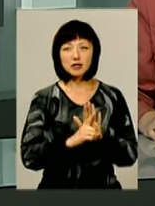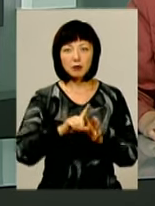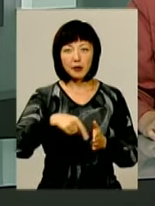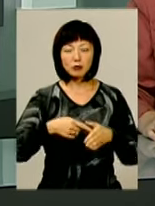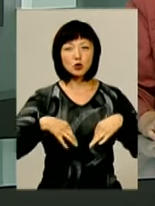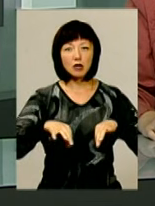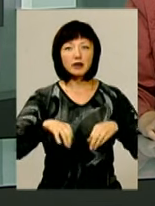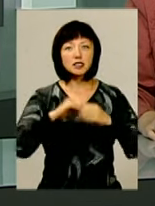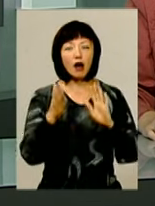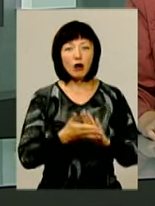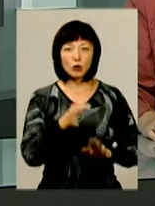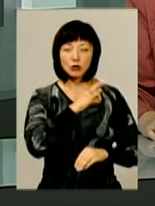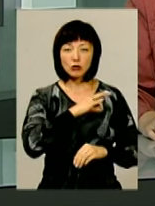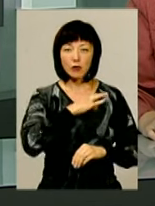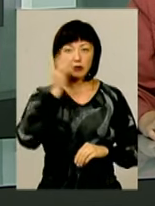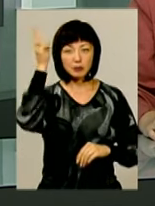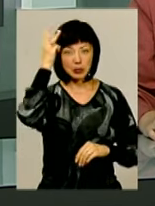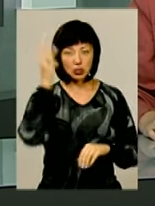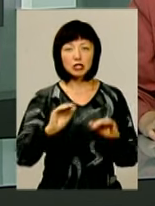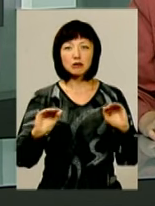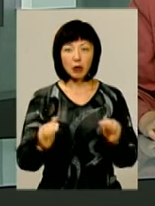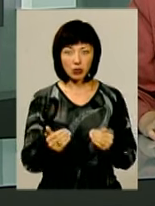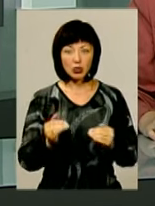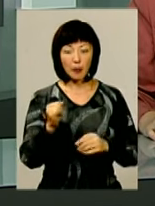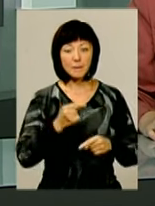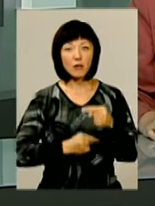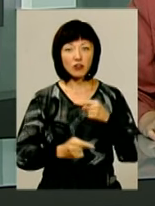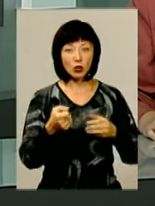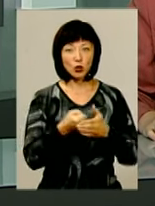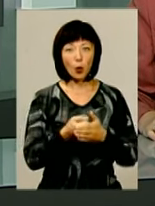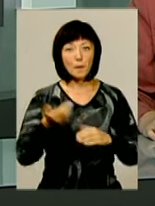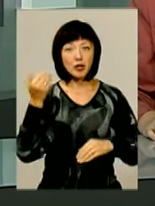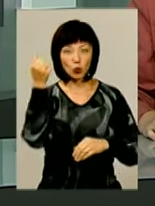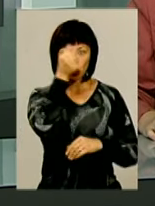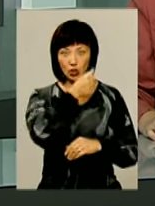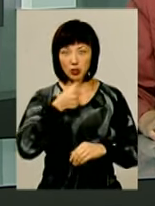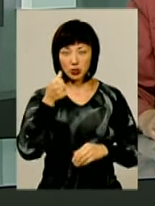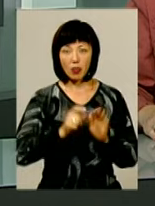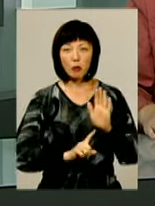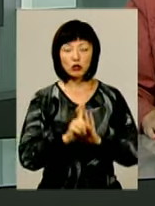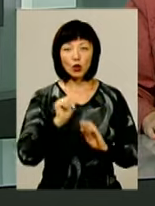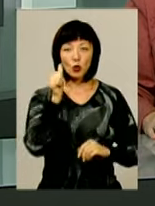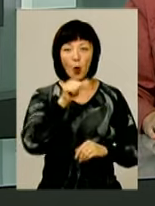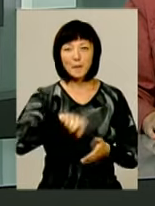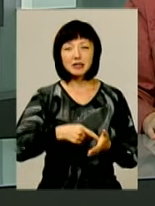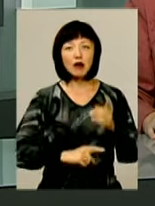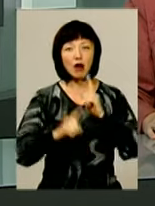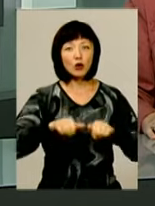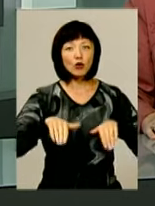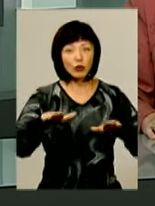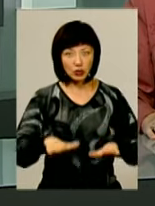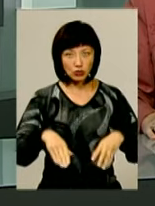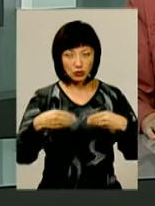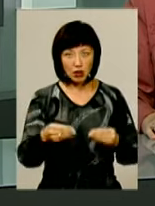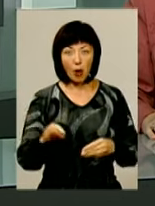транспорті загального користування в обласному центрі зменшується і повертаються до минулорічної. На початку року міська рада ухвалила